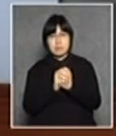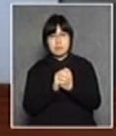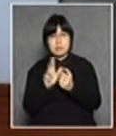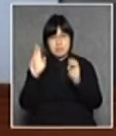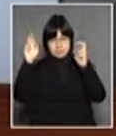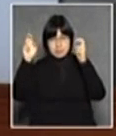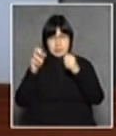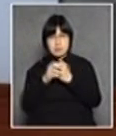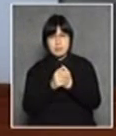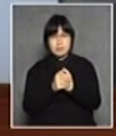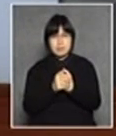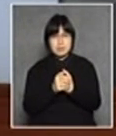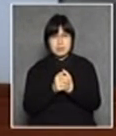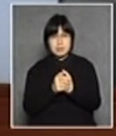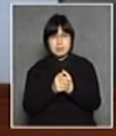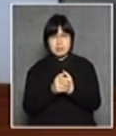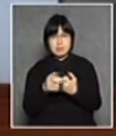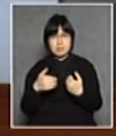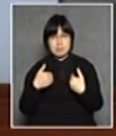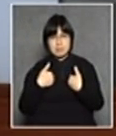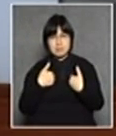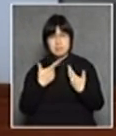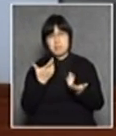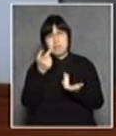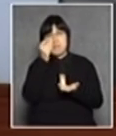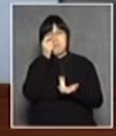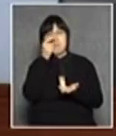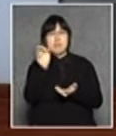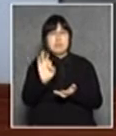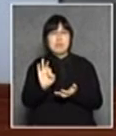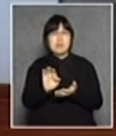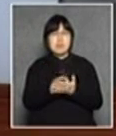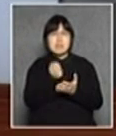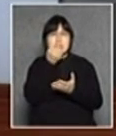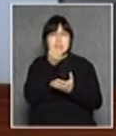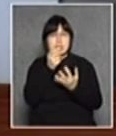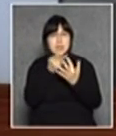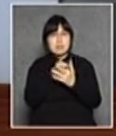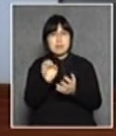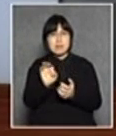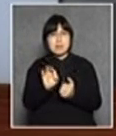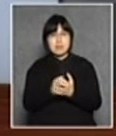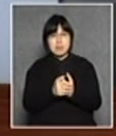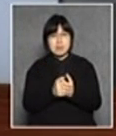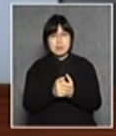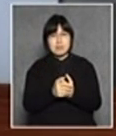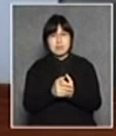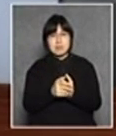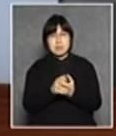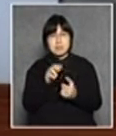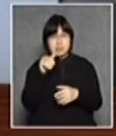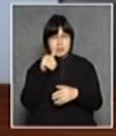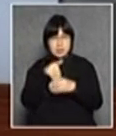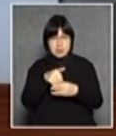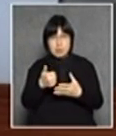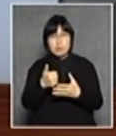案這個在我來說我沒有什麼特別的意見煩也好 不煩也好